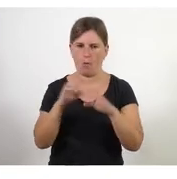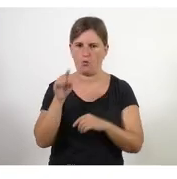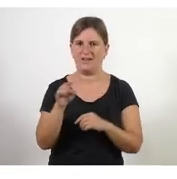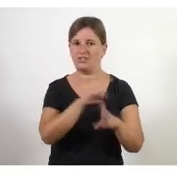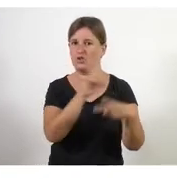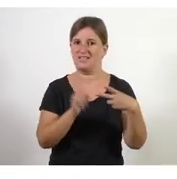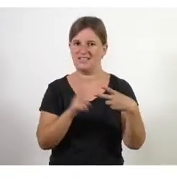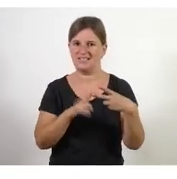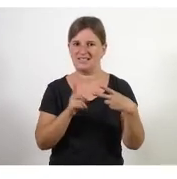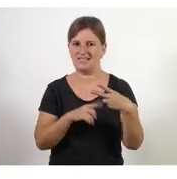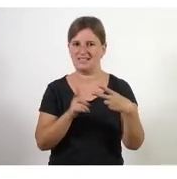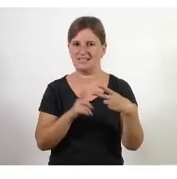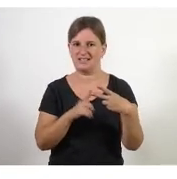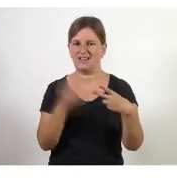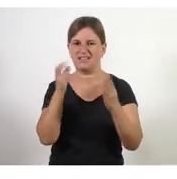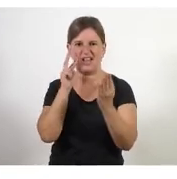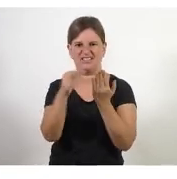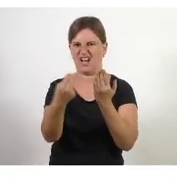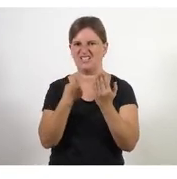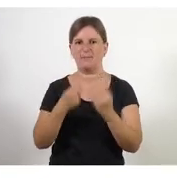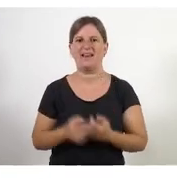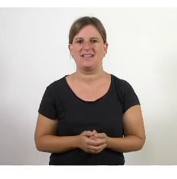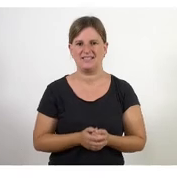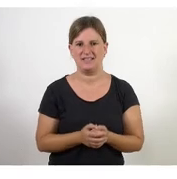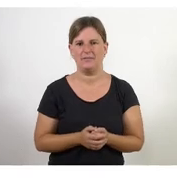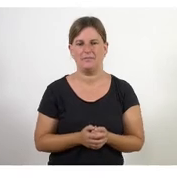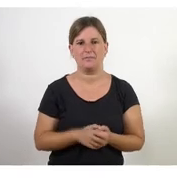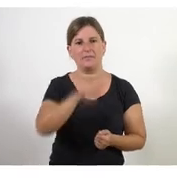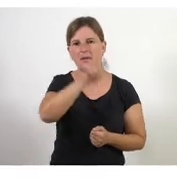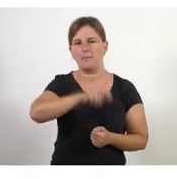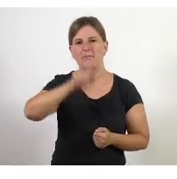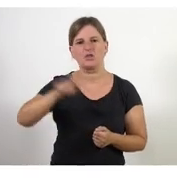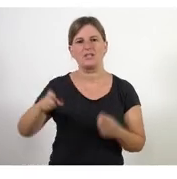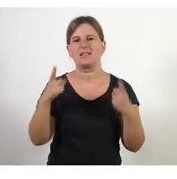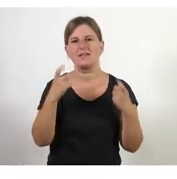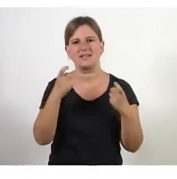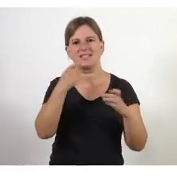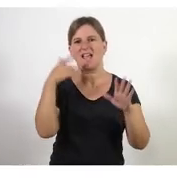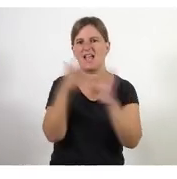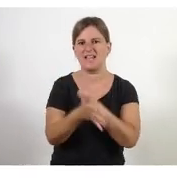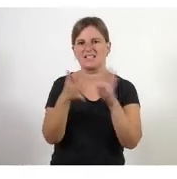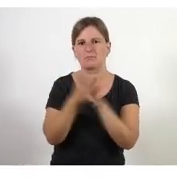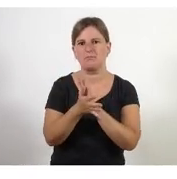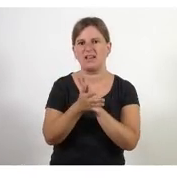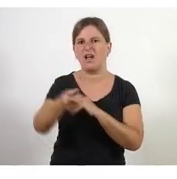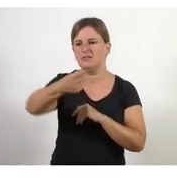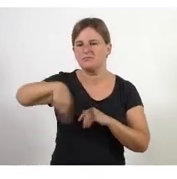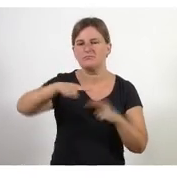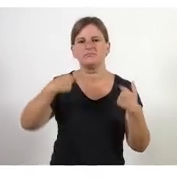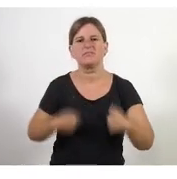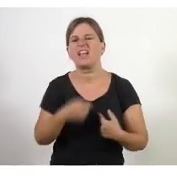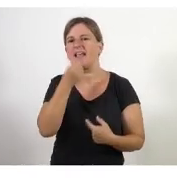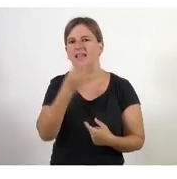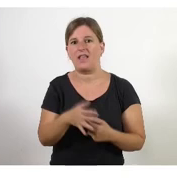segon té a veure la comunicació és la transparència la gent necessita que li expliqueu com esteu i de vegades això